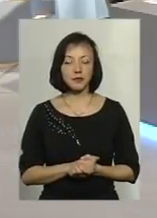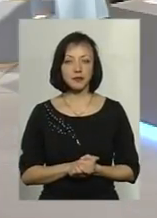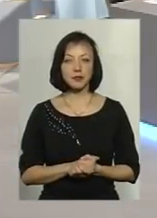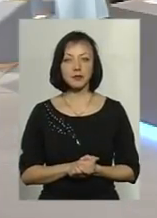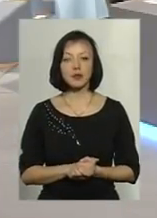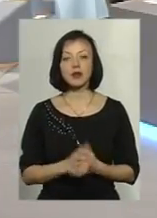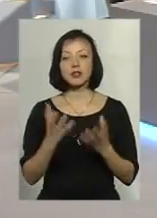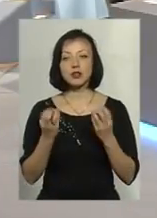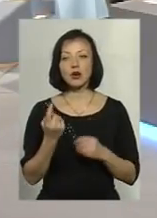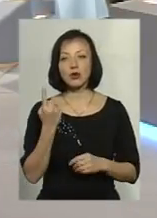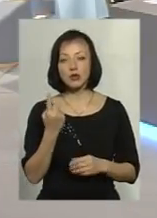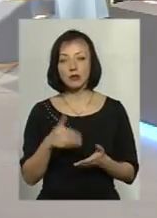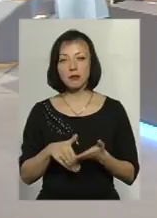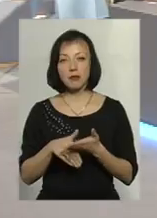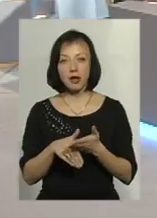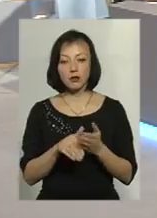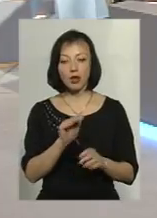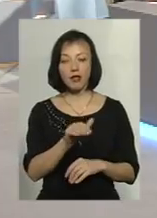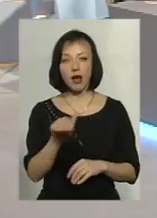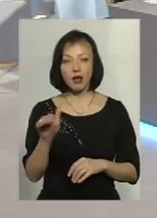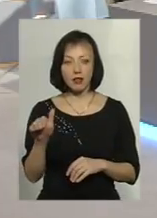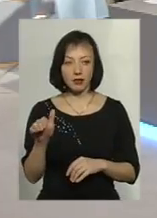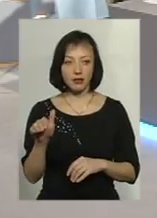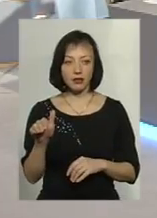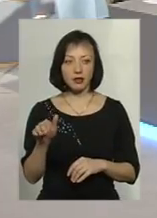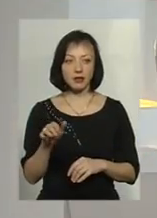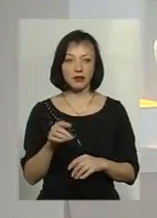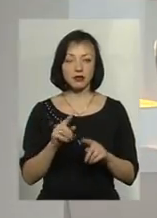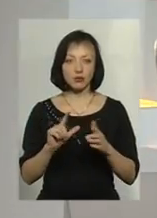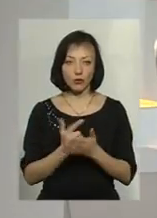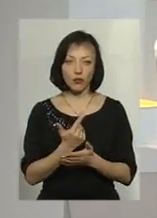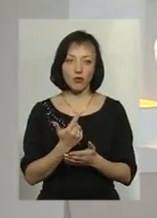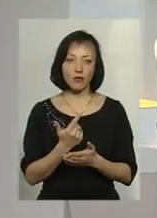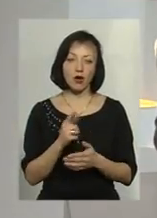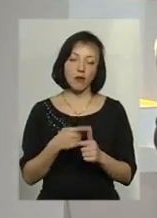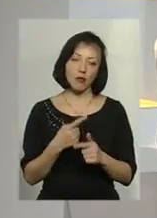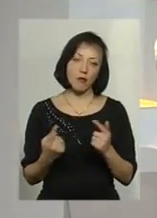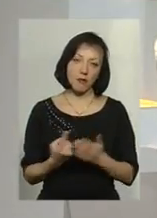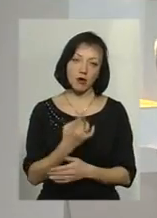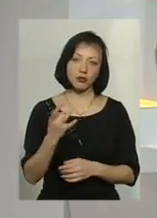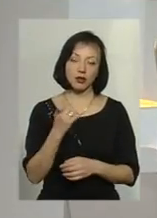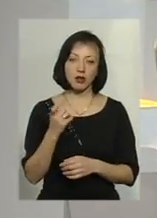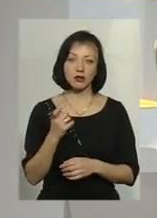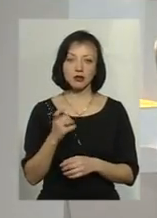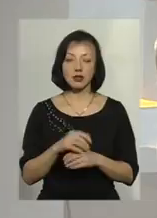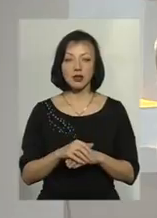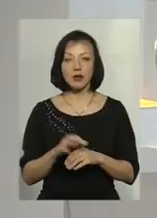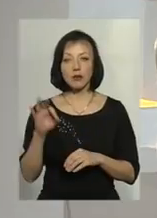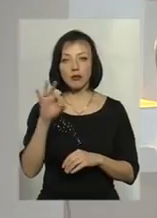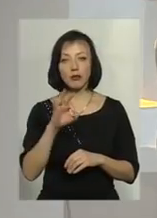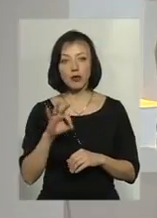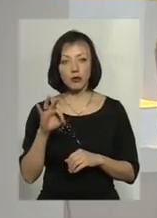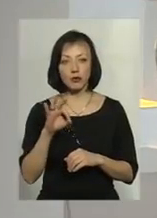ще один метод нагадати, черговий раз, або вперше, чи внадцяти, про